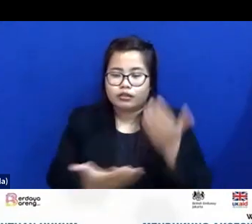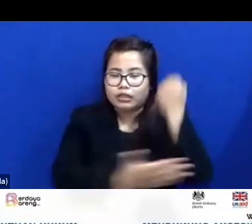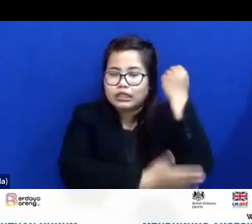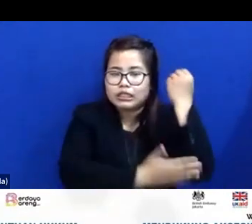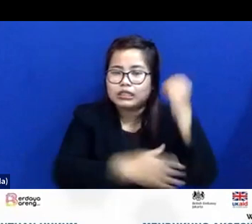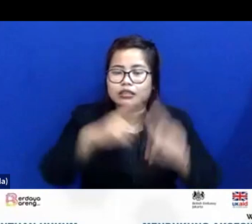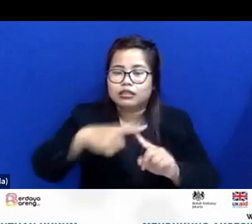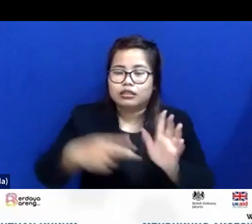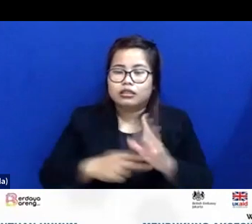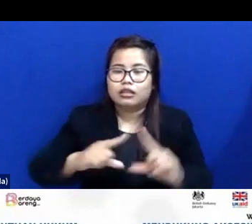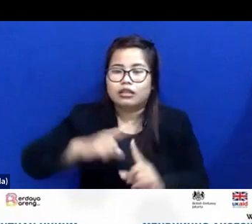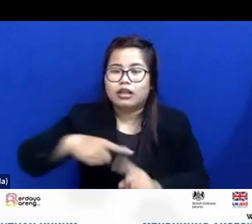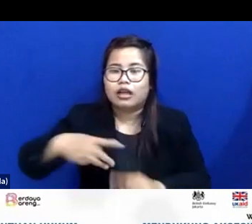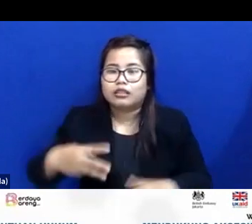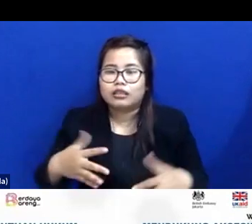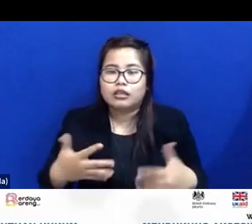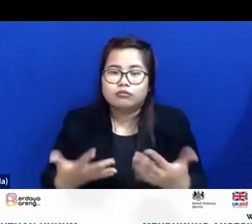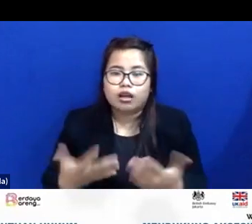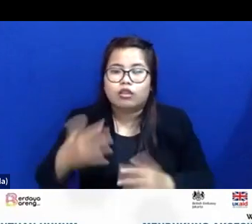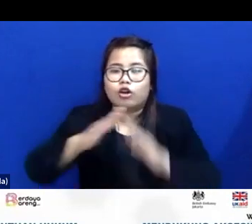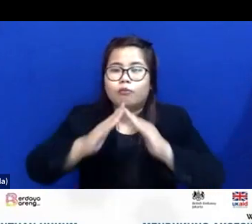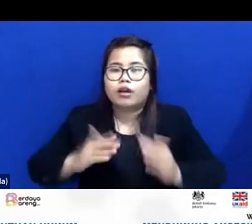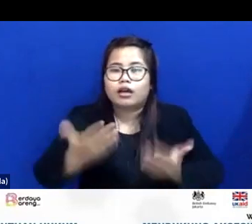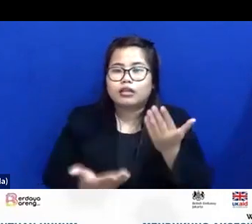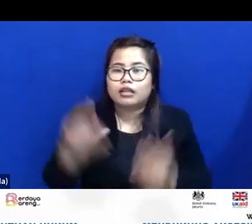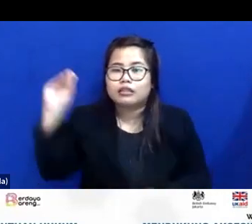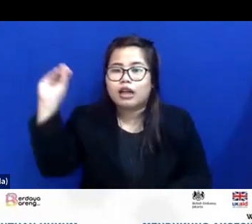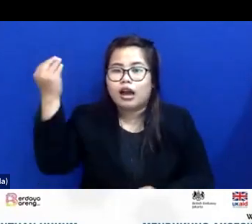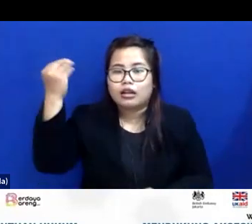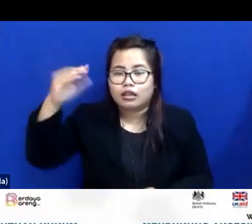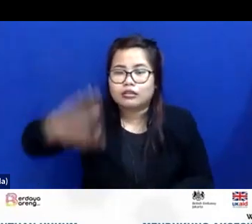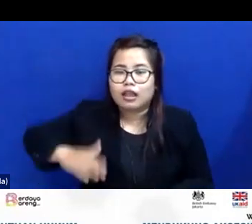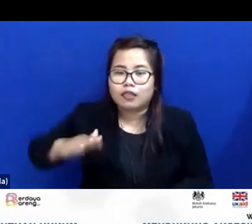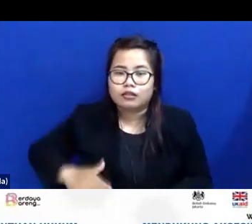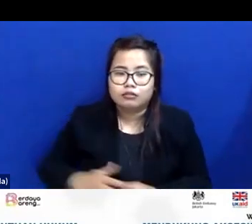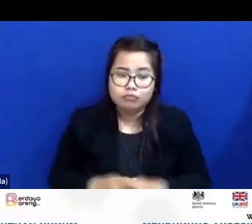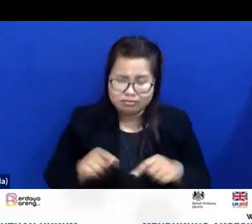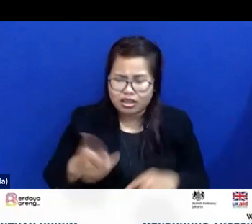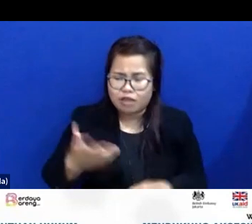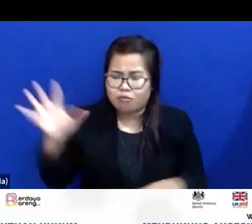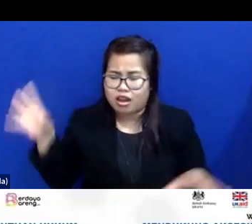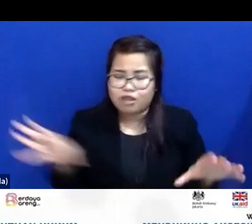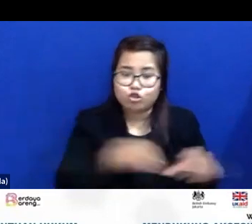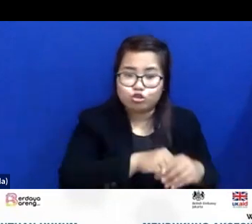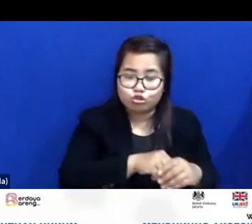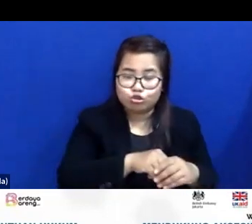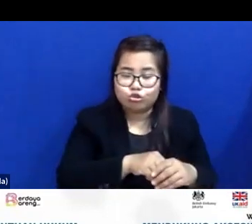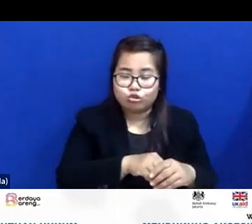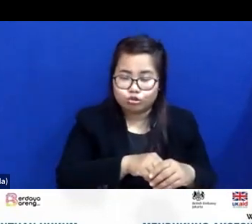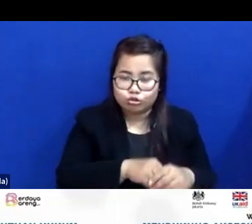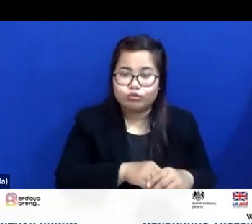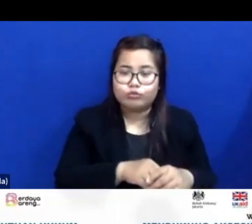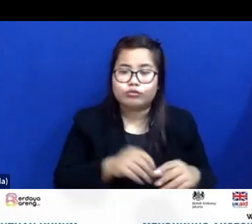di pengadilan negeri Jakarta Selatan. dia masuk ke